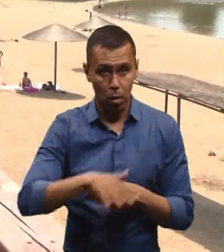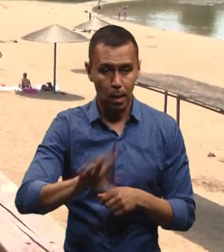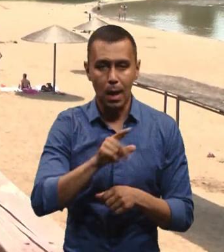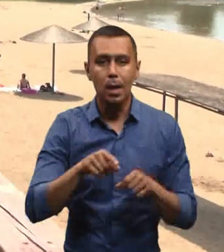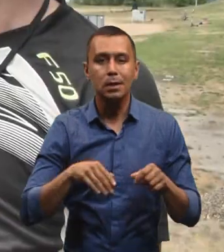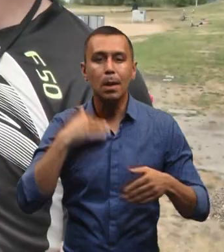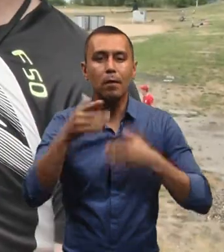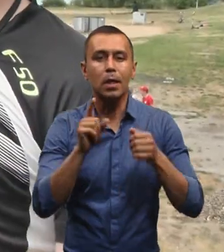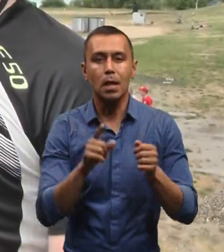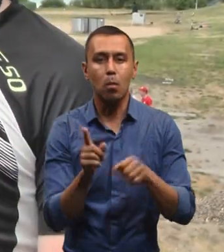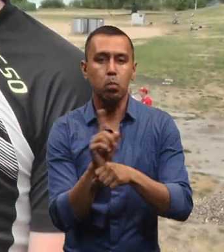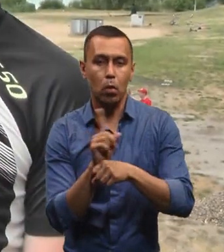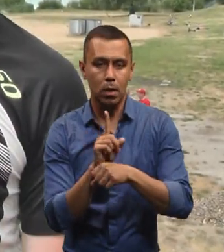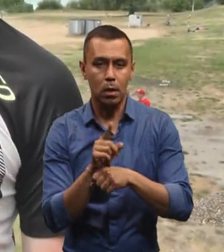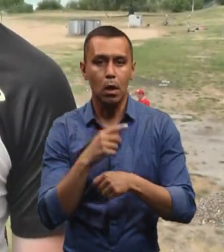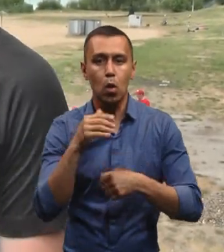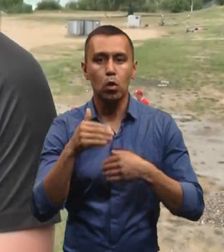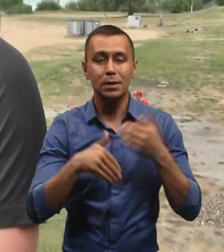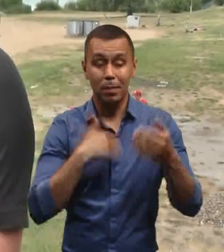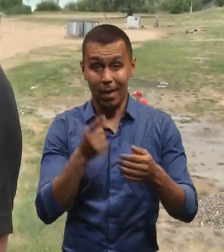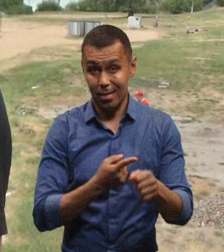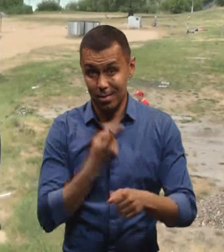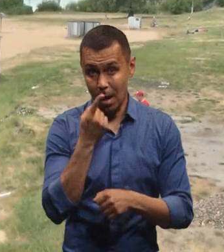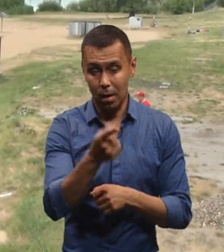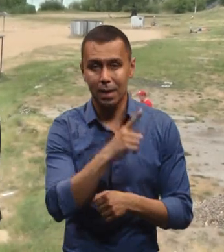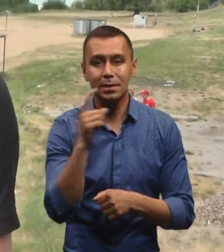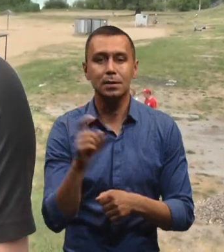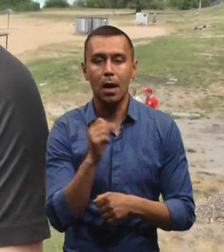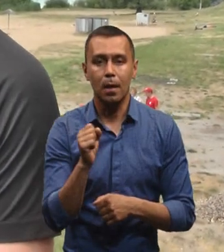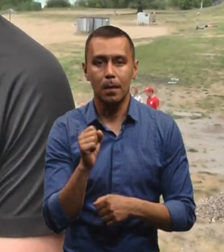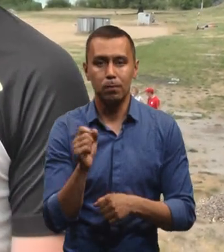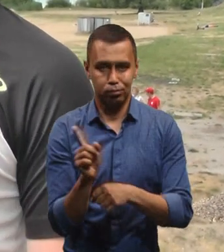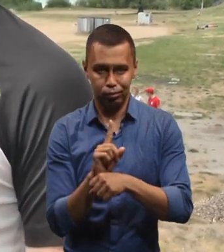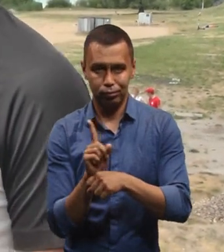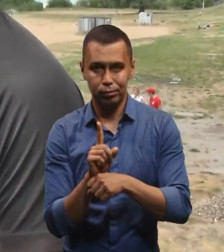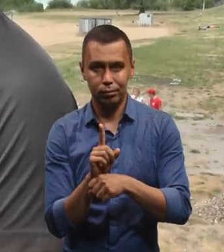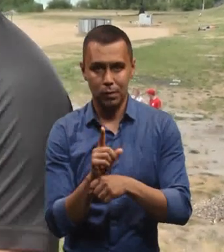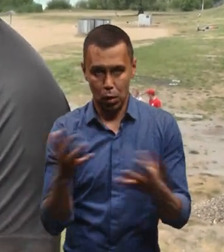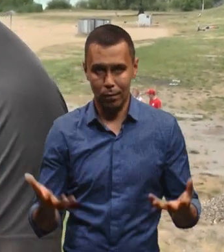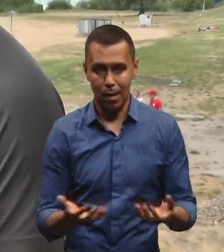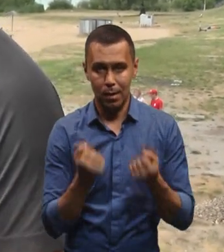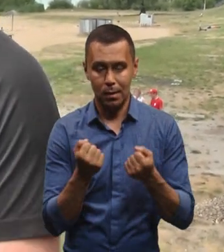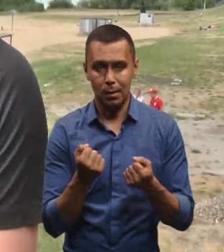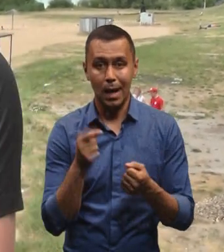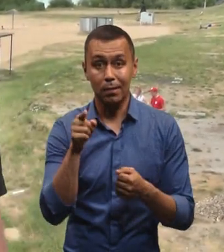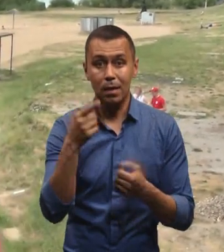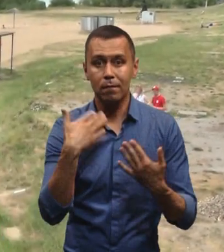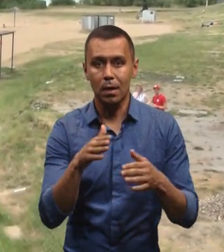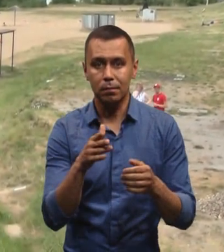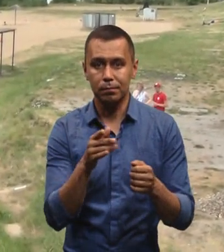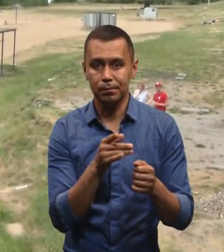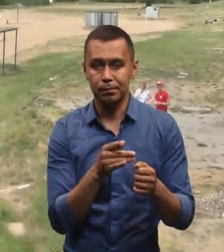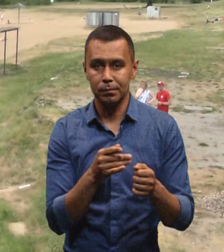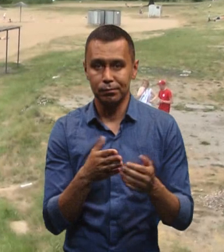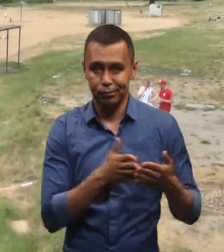запливайте за битки. Людина запливає далі за бойок цей рятувальний, тобто звідти вже виїжджає